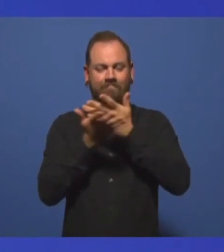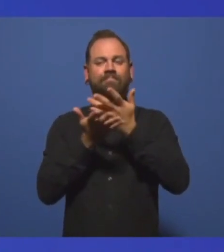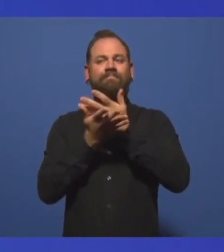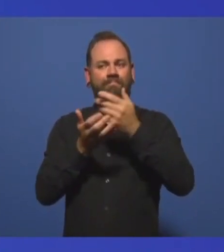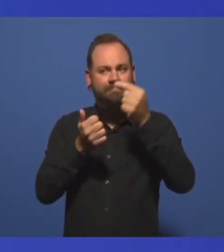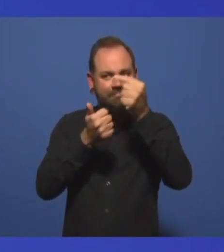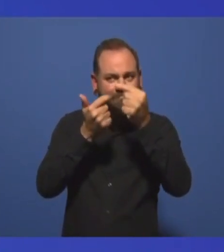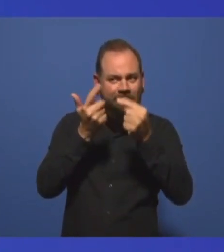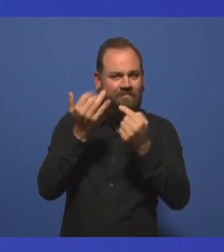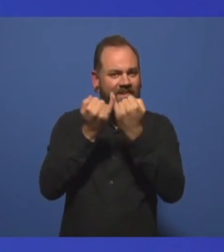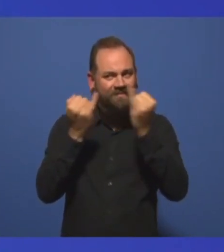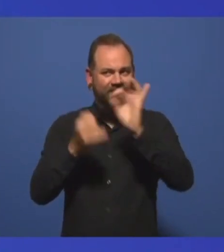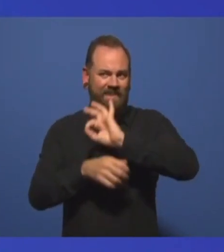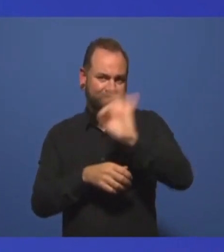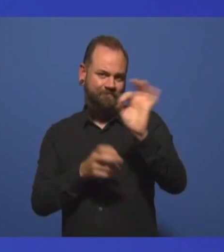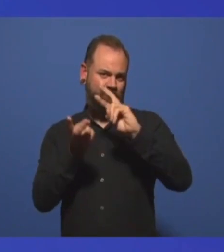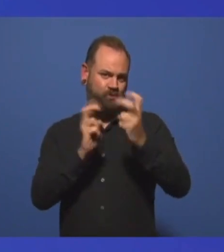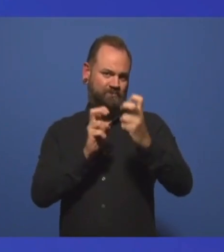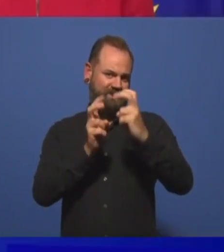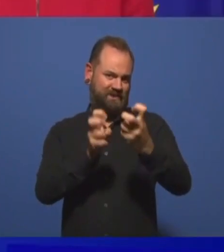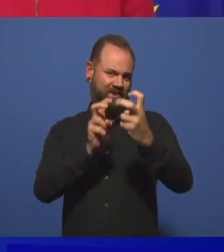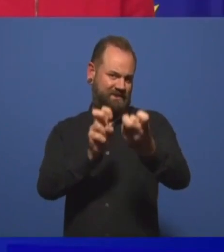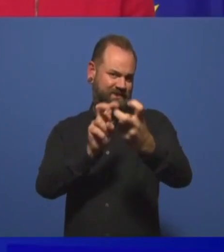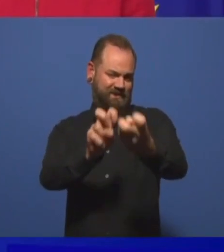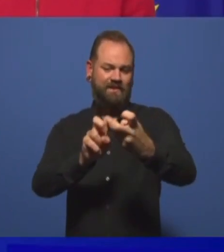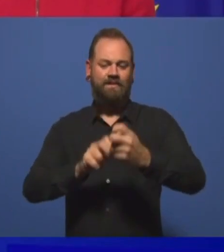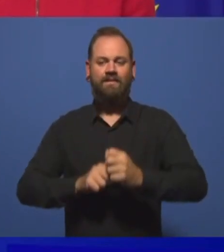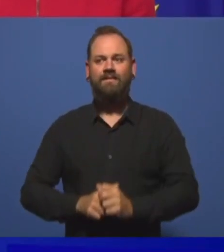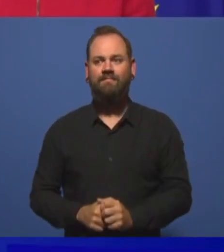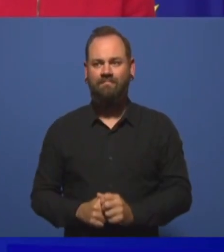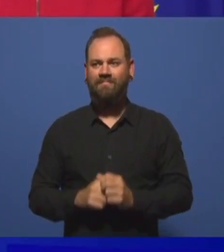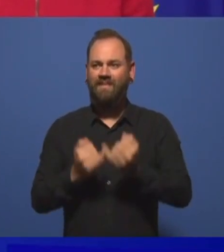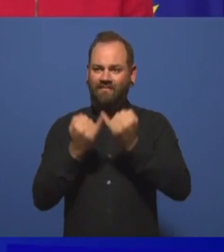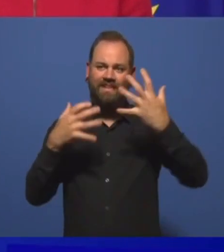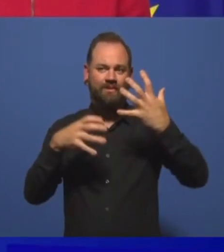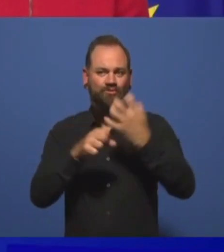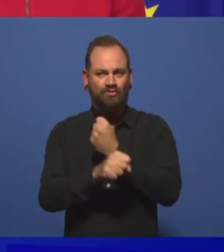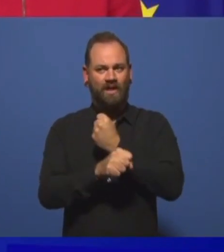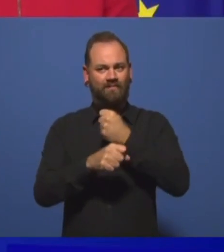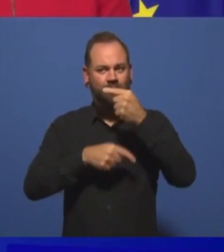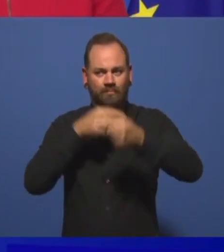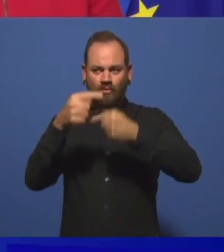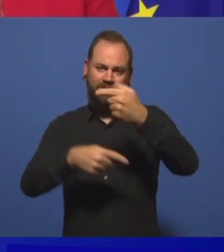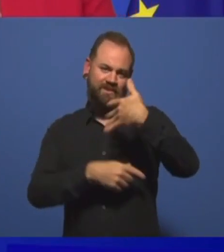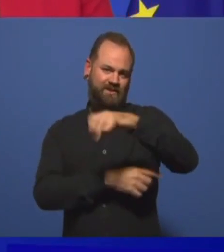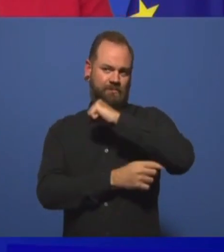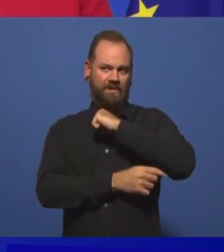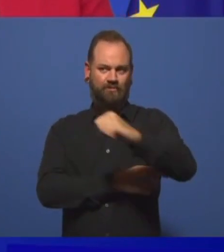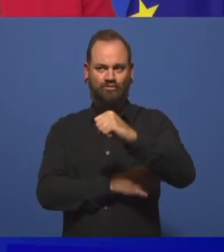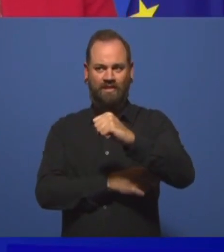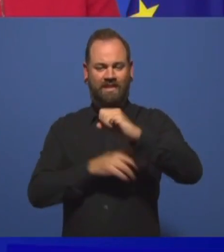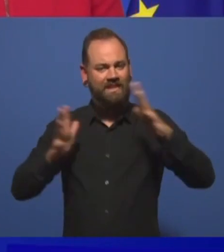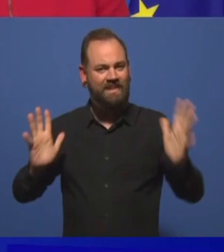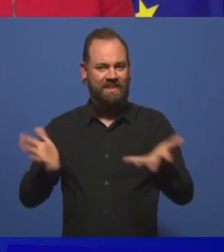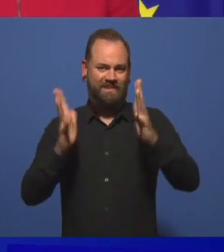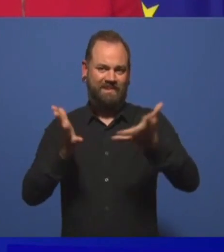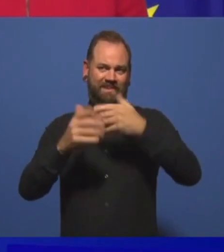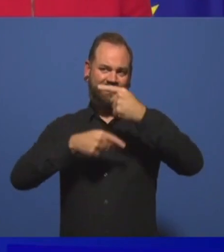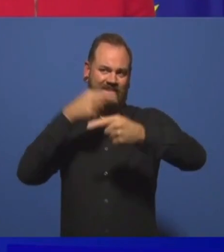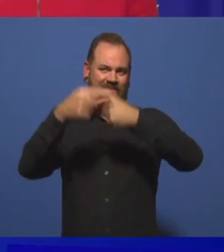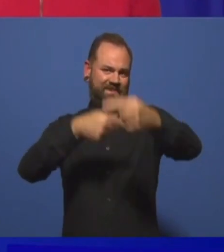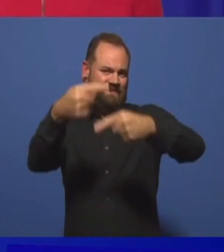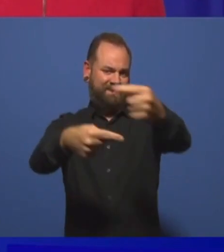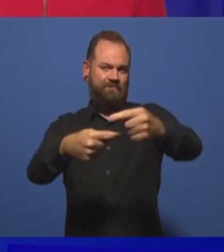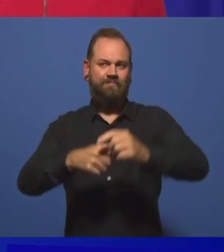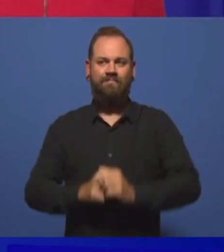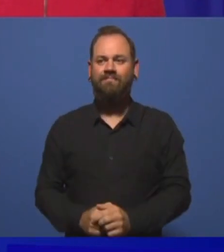verbessern, beziehungsweise verstärken und beschleunigen können. Die Staats und Regierungschefs werden im Dezember zusammenkommen und ebenfalls